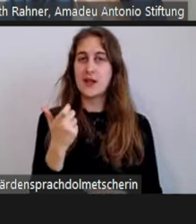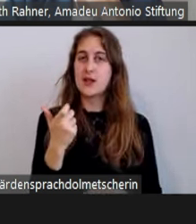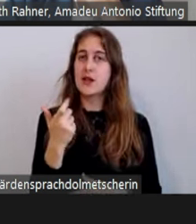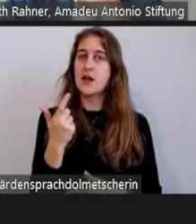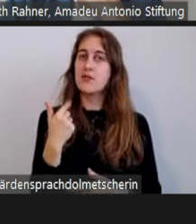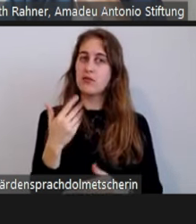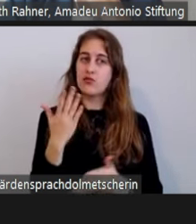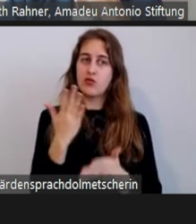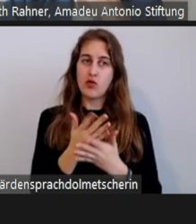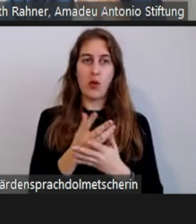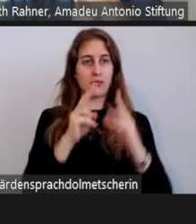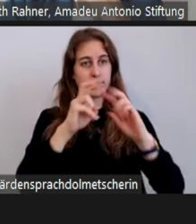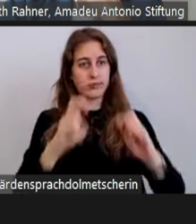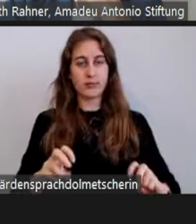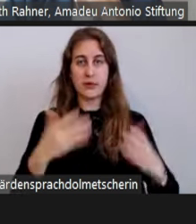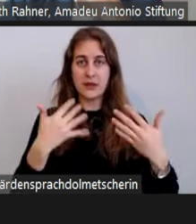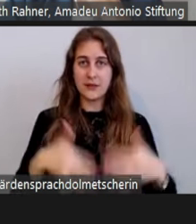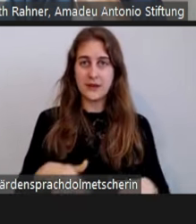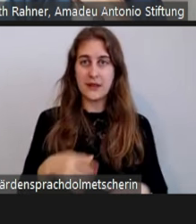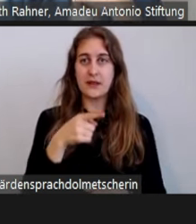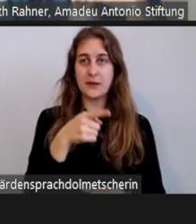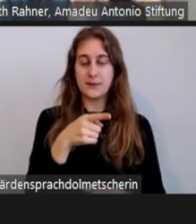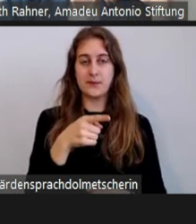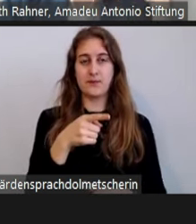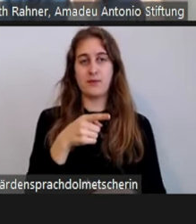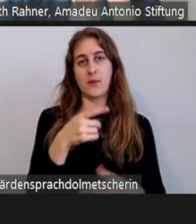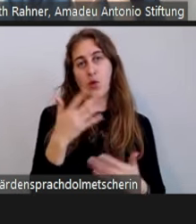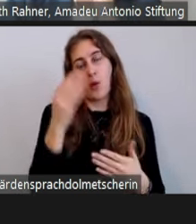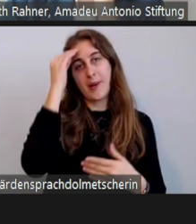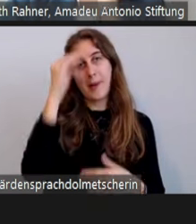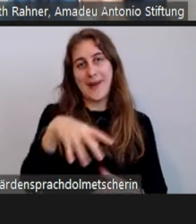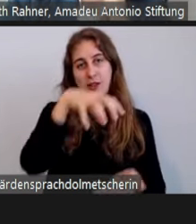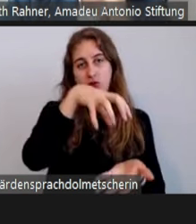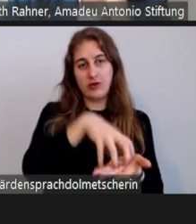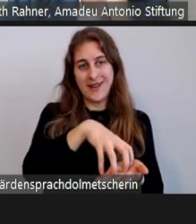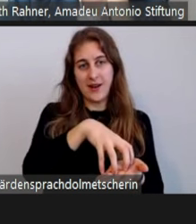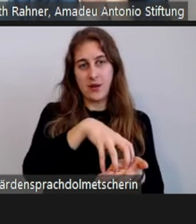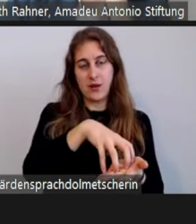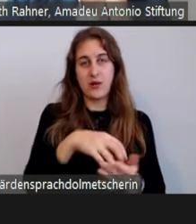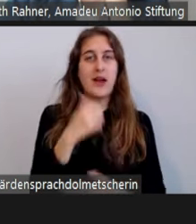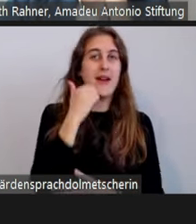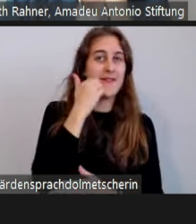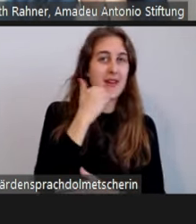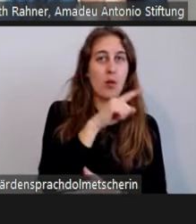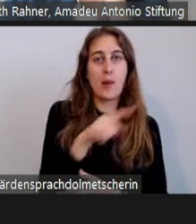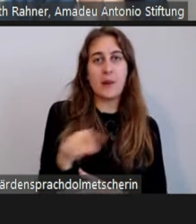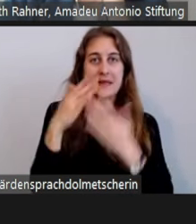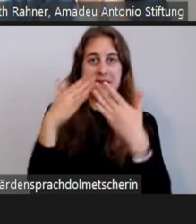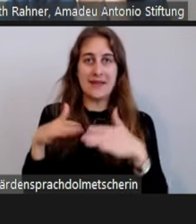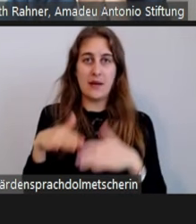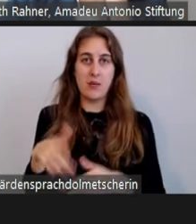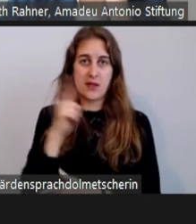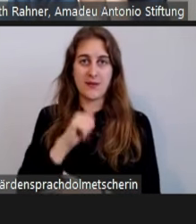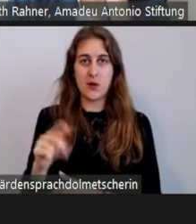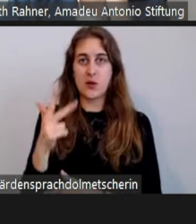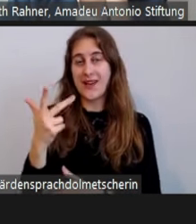genommen. Das sind Daten seit Start der Meldestelle im Februar bis Ende Dezember 2023 und